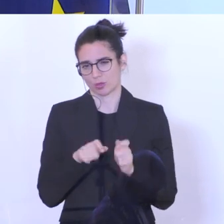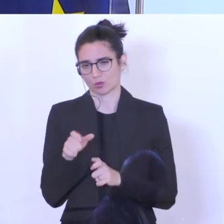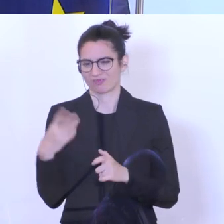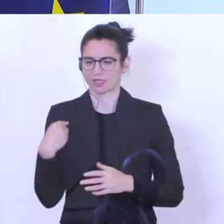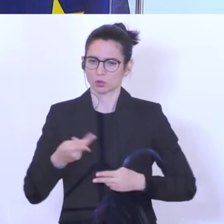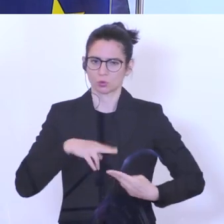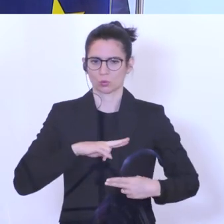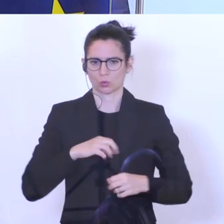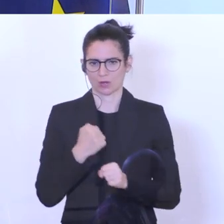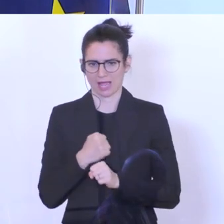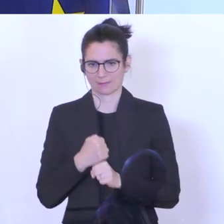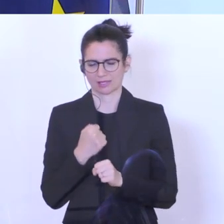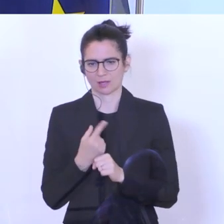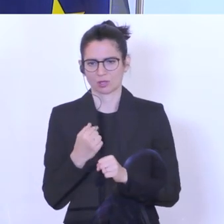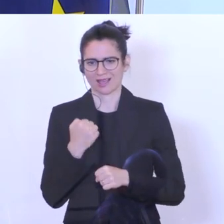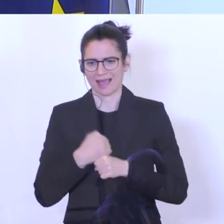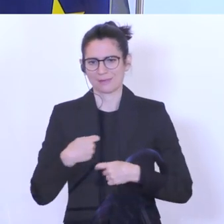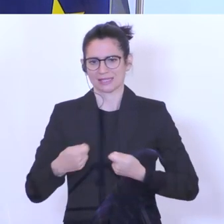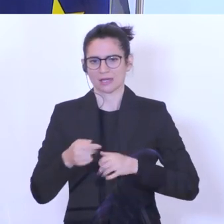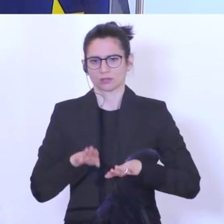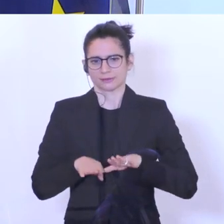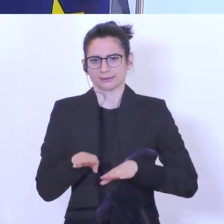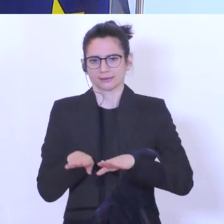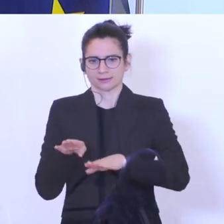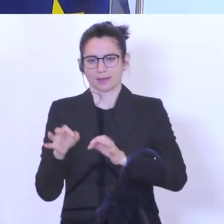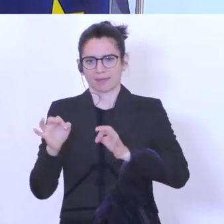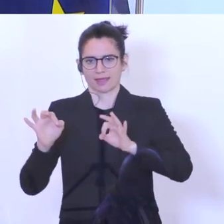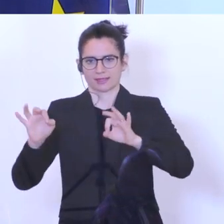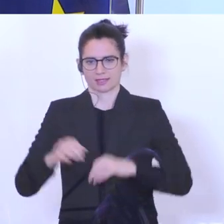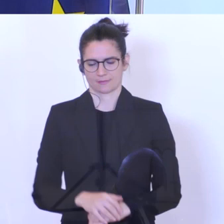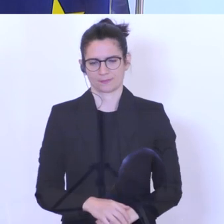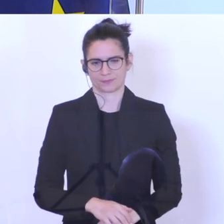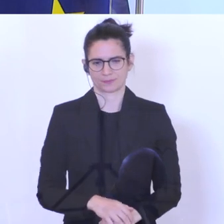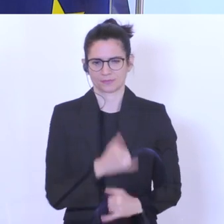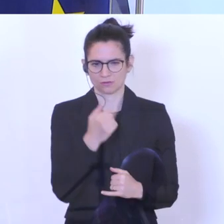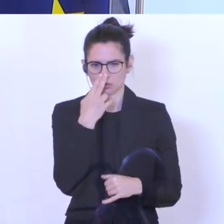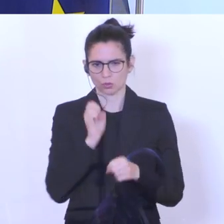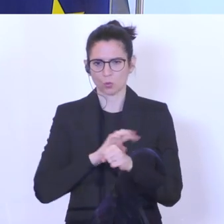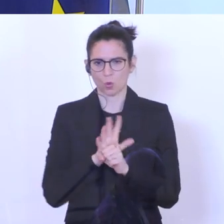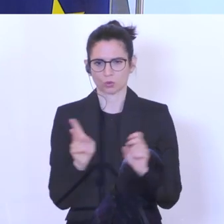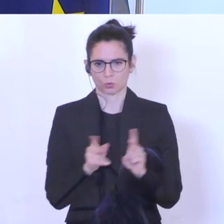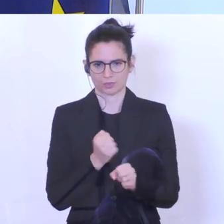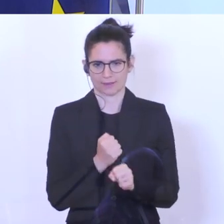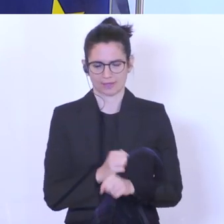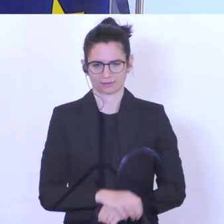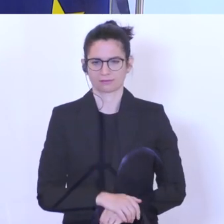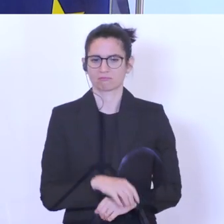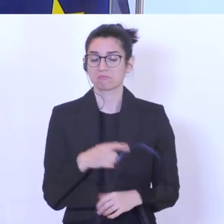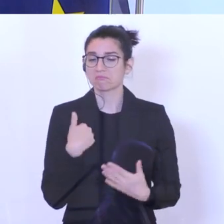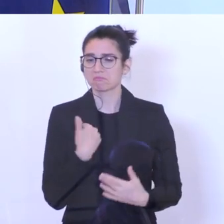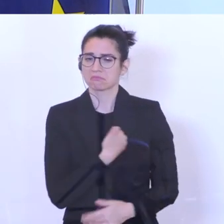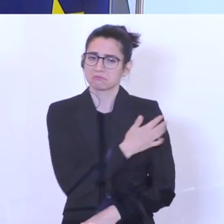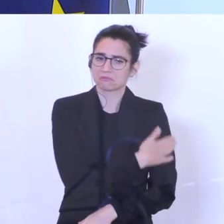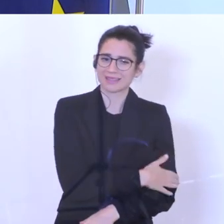Also wir sehen, der Arbeitsmarkt zieht Schritt für Schritt wieder an. Wie läuft es nun bei der Corona-Kurzarbeit? Einerseits mit den